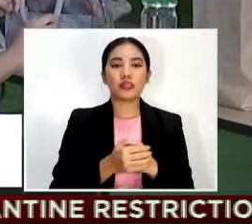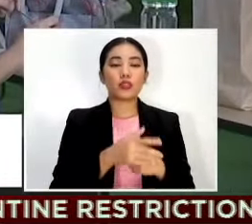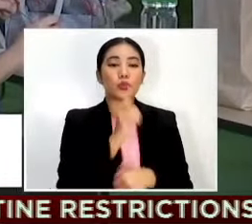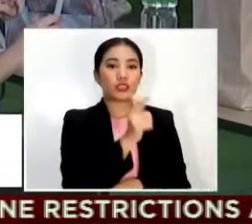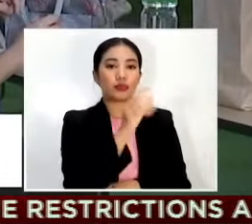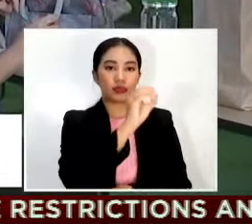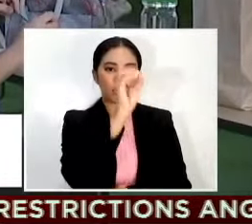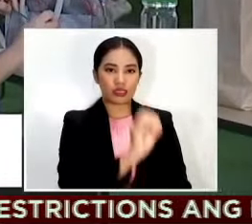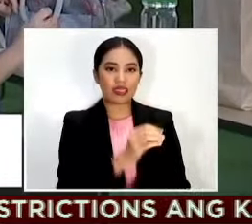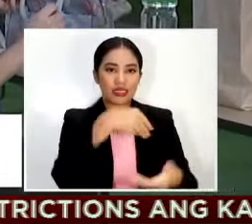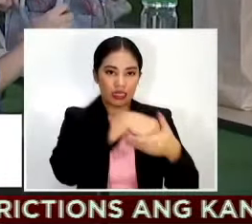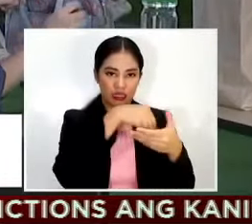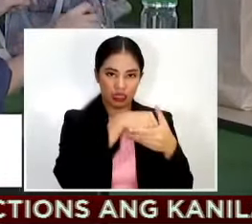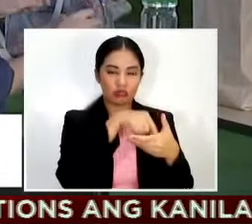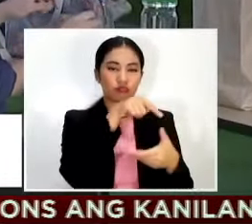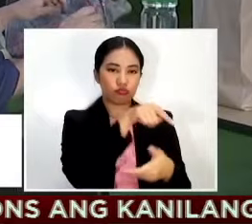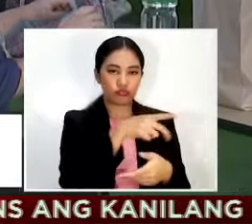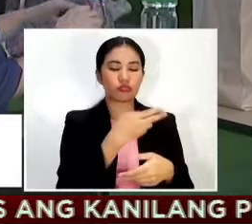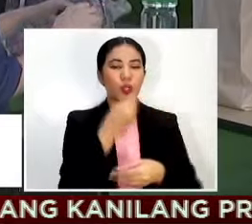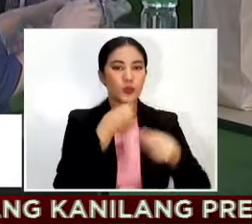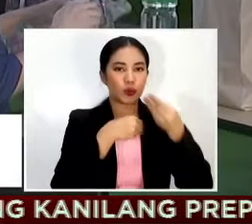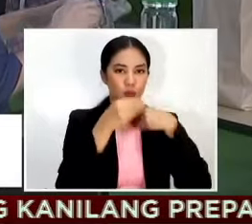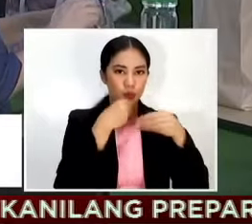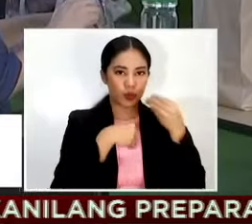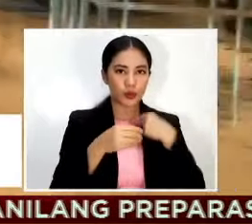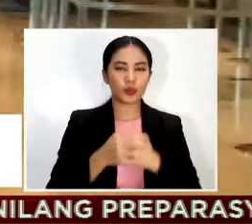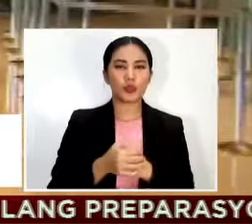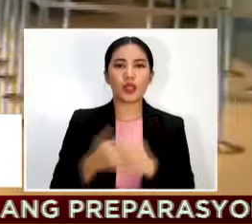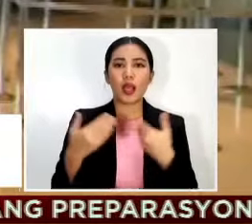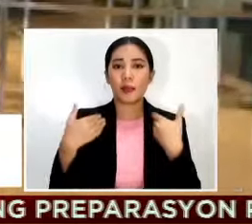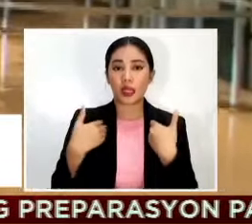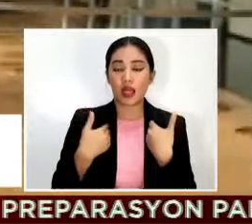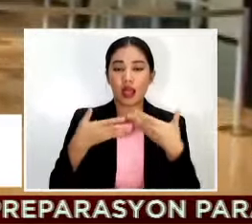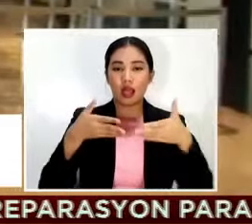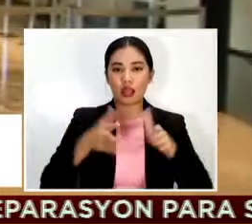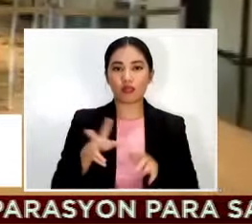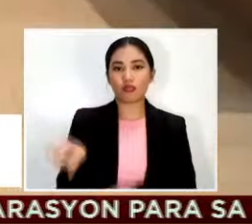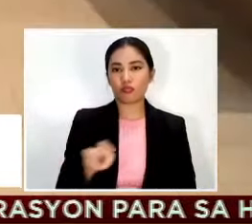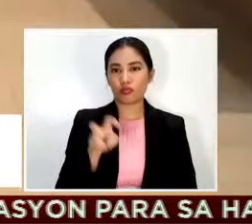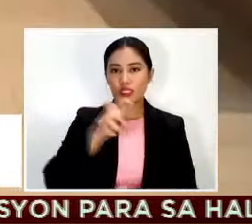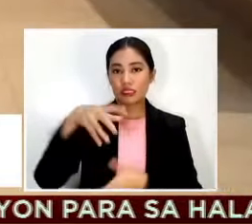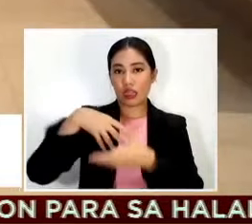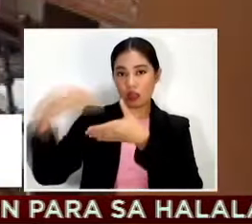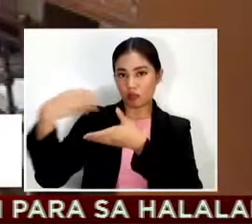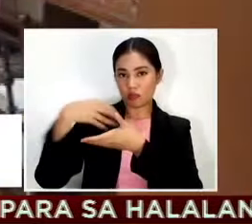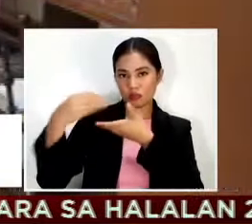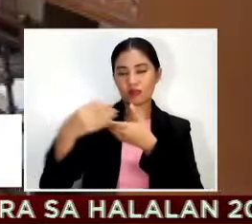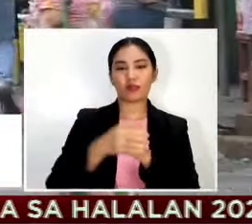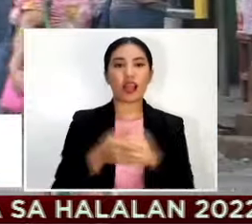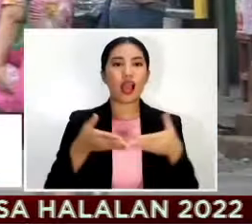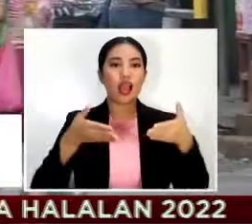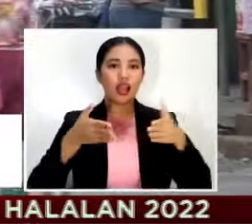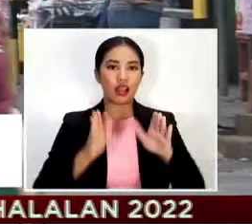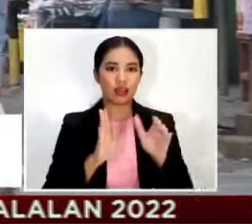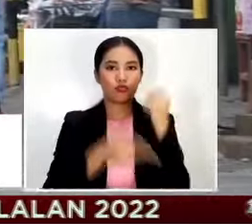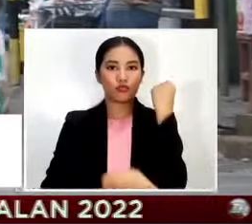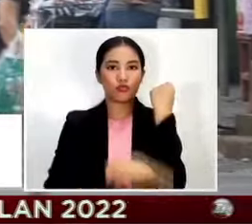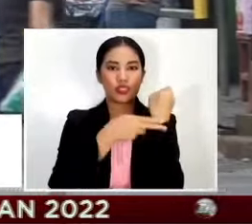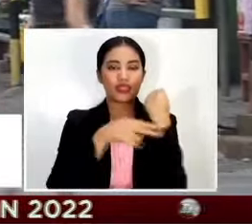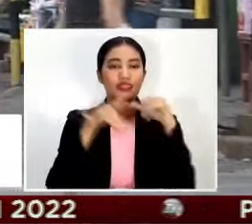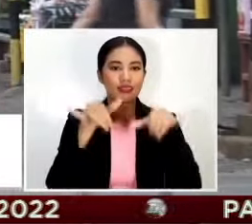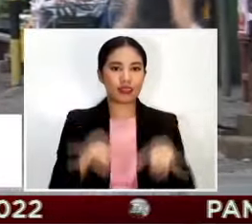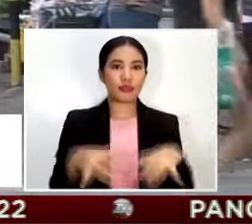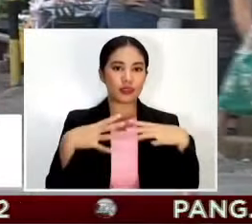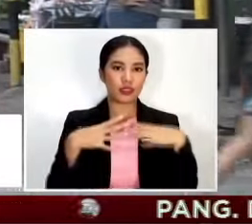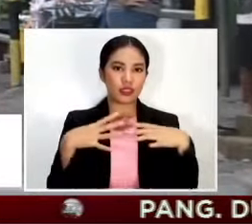hanggang 30% capacity sa mga outdoor tourist attractions pinayagan na rin ang mga staycation sa mga hotel non-contact